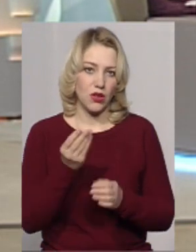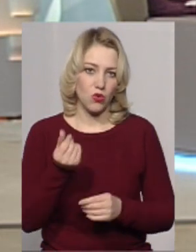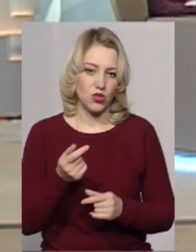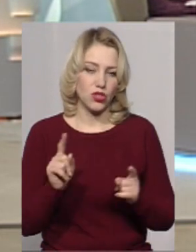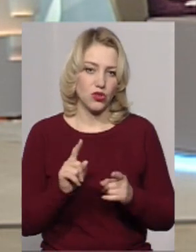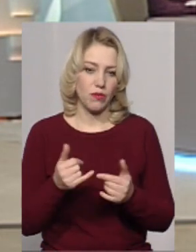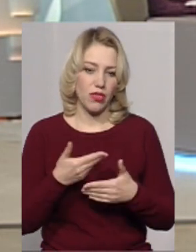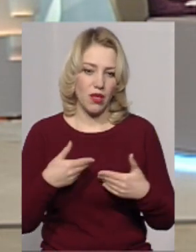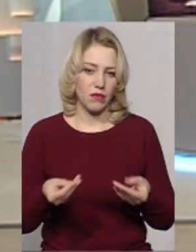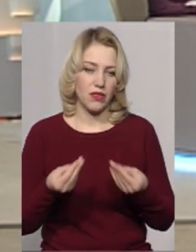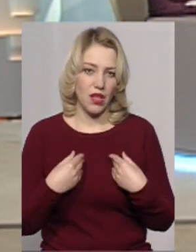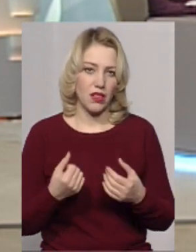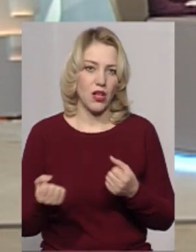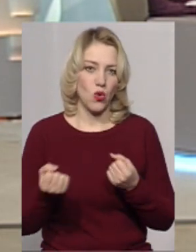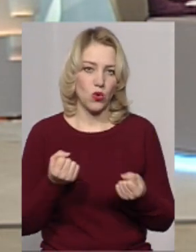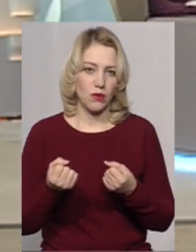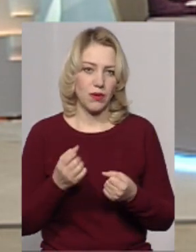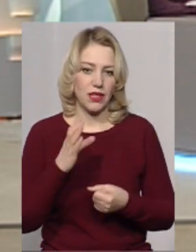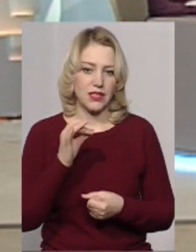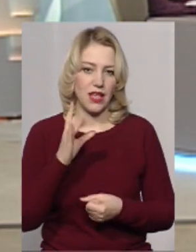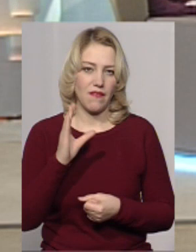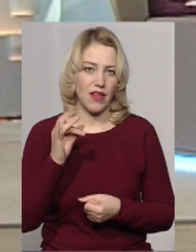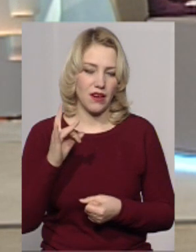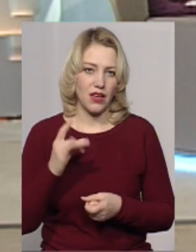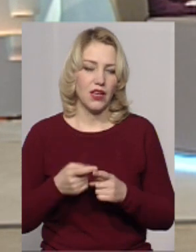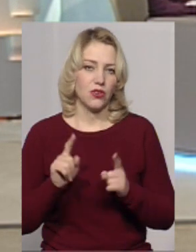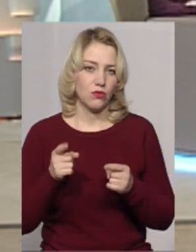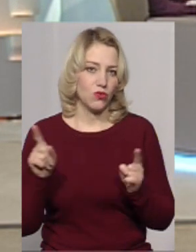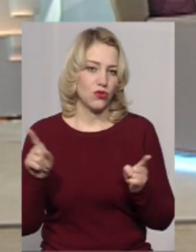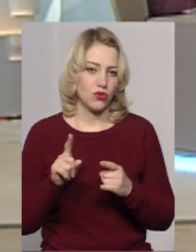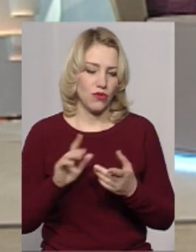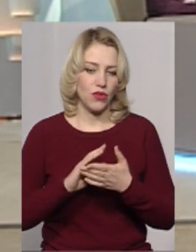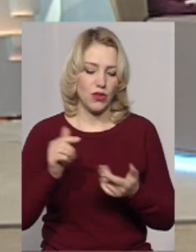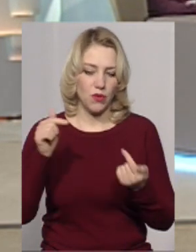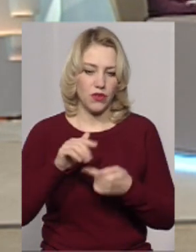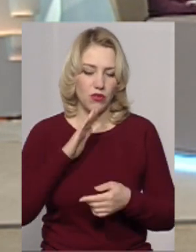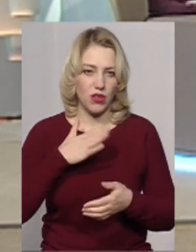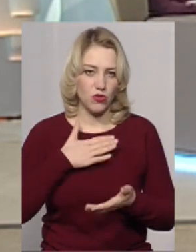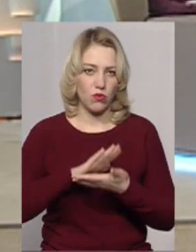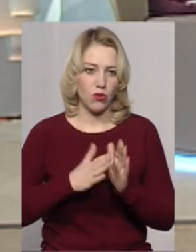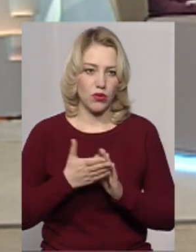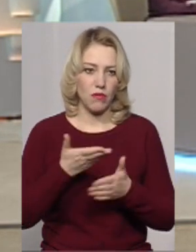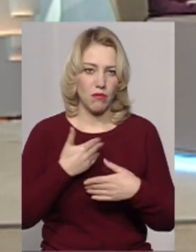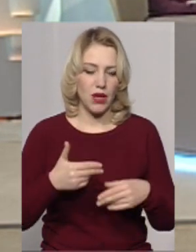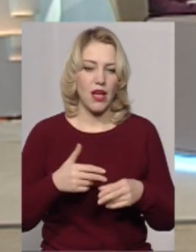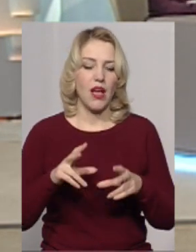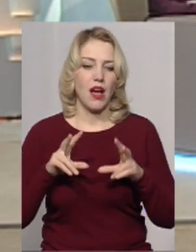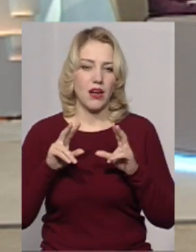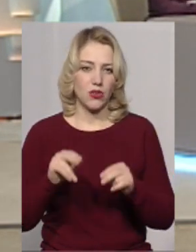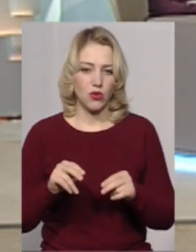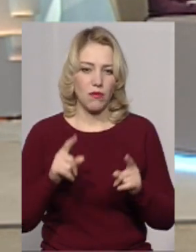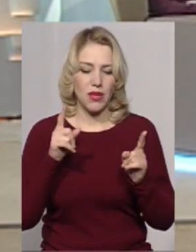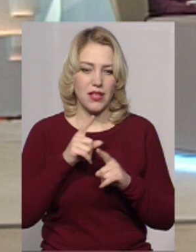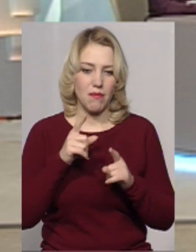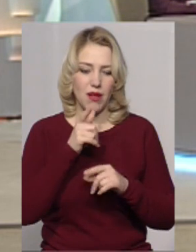щоб нам дали, укріпили сервера, тому що, відповідно, навіть нашого положення, ми гарантуємо мінімальний термін збереження